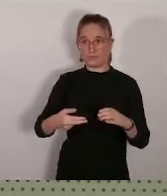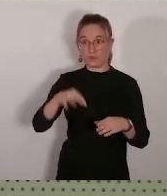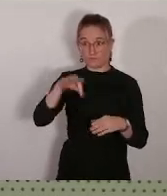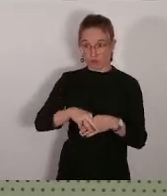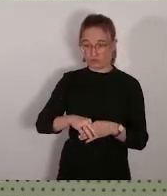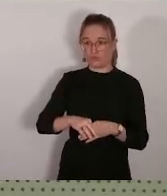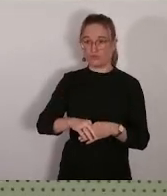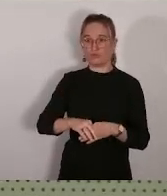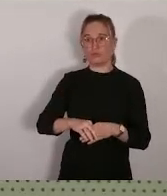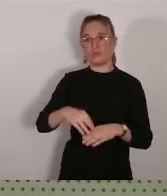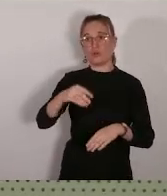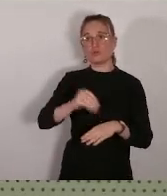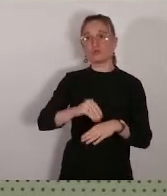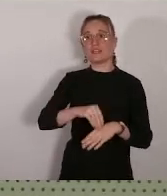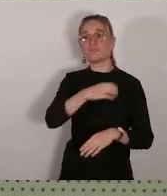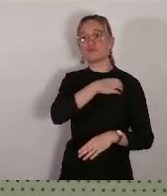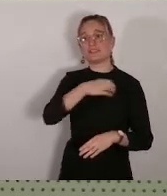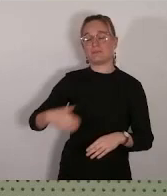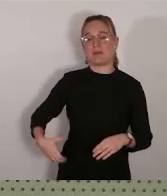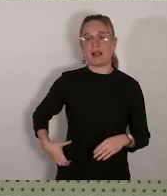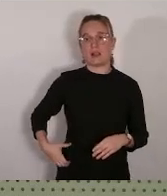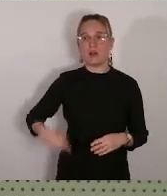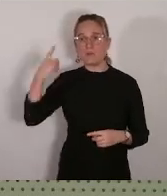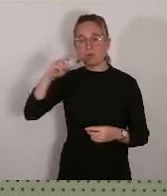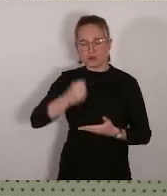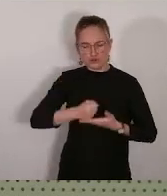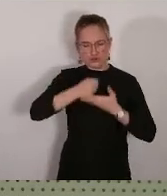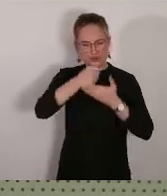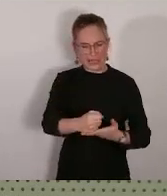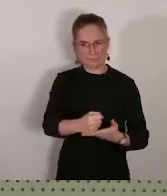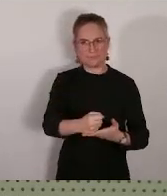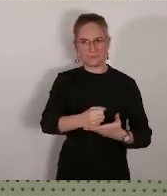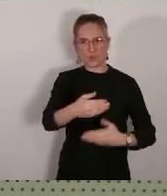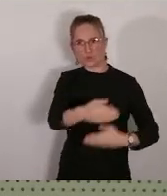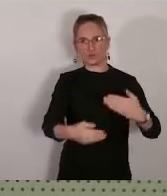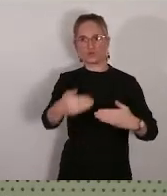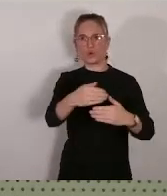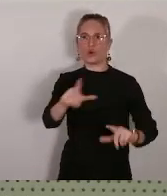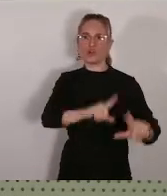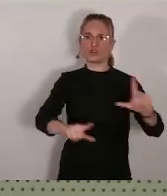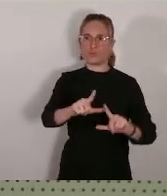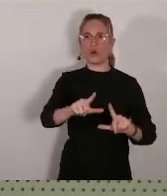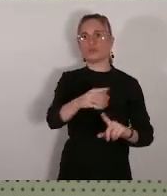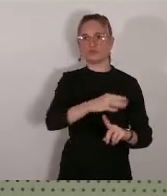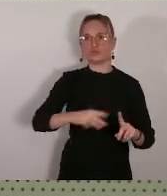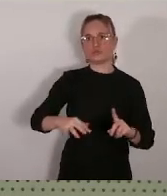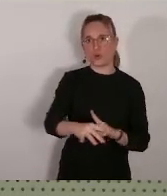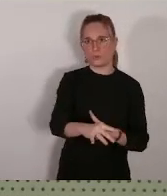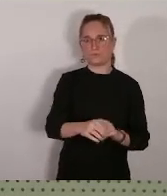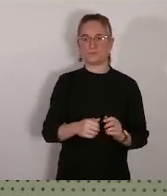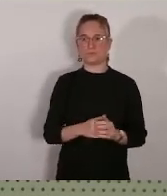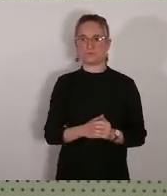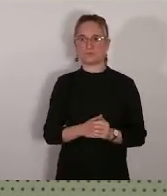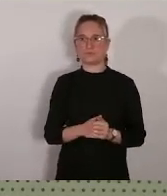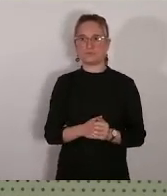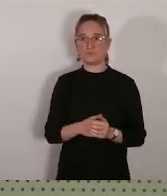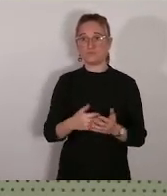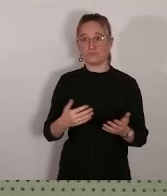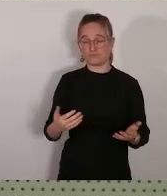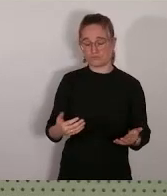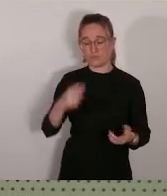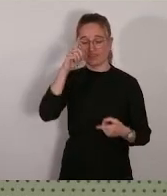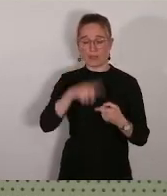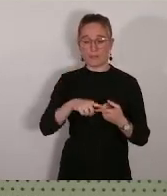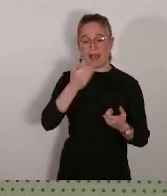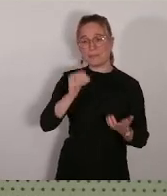soutenir la production de logements sociaux à Marseille dans lesquelles vont rentrer ces subventions qui vont sur l'acquisition d'amélioration par des bailleurs sociaux alors peut-être que